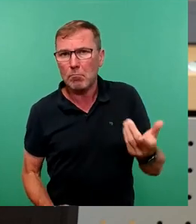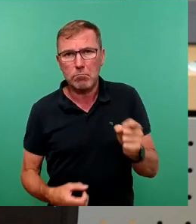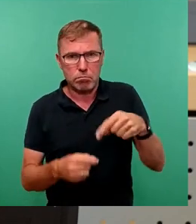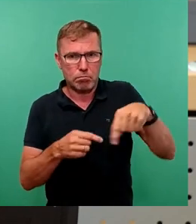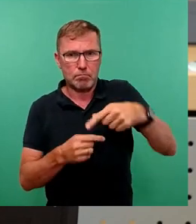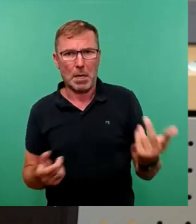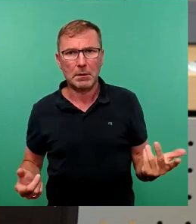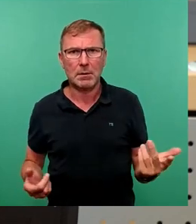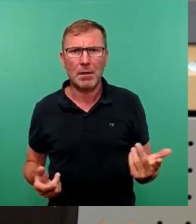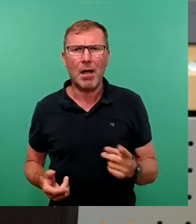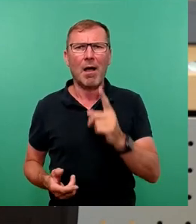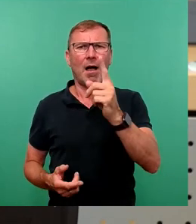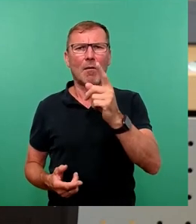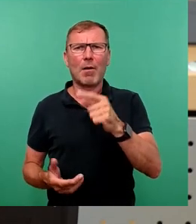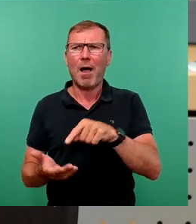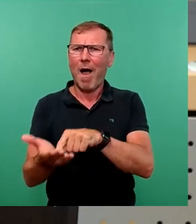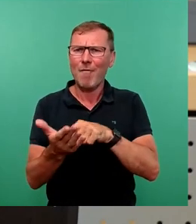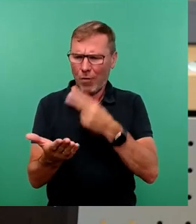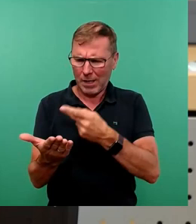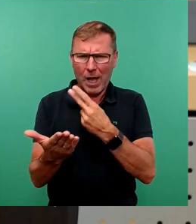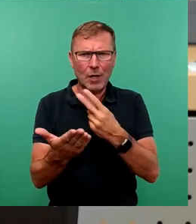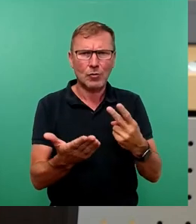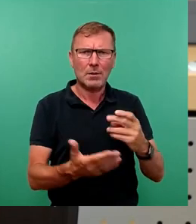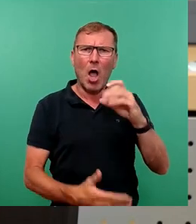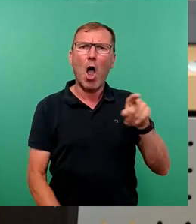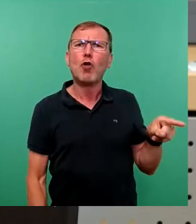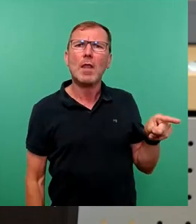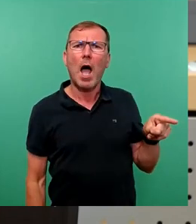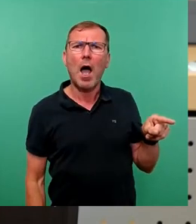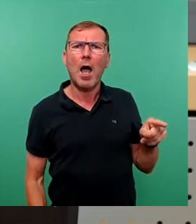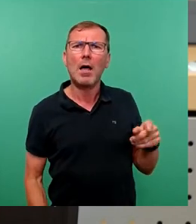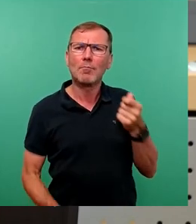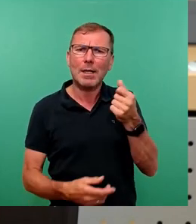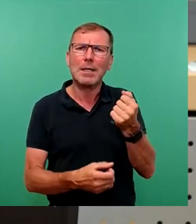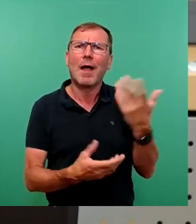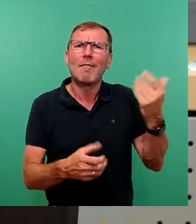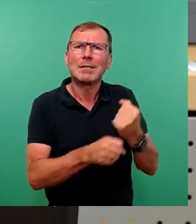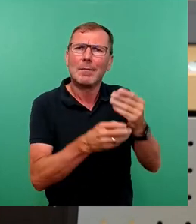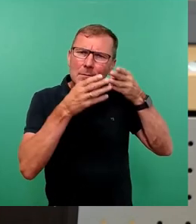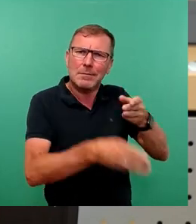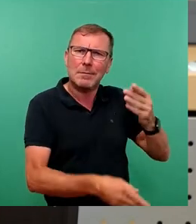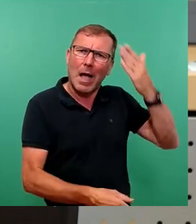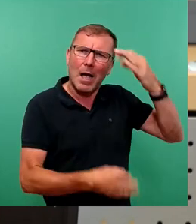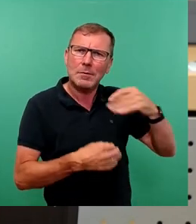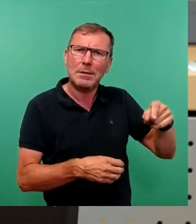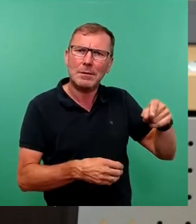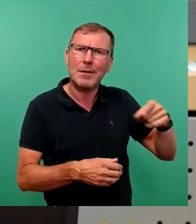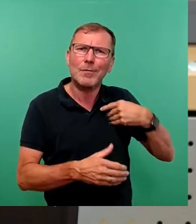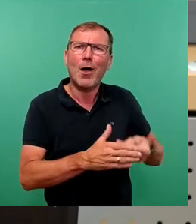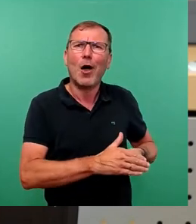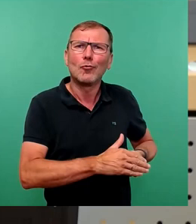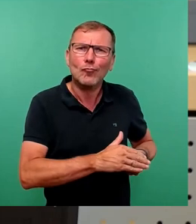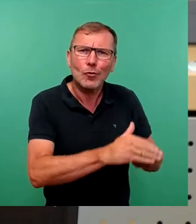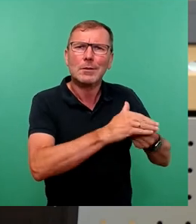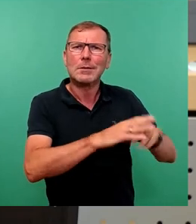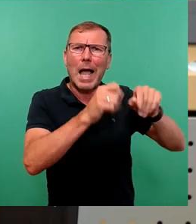Aber wenn man sich die Vorlagen ansieht, gerade in Kota, was wird denn eigentlich hauptsächlich mit dem Geld in Kota gemacht? Wir stützen den Haushalt